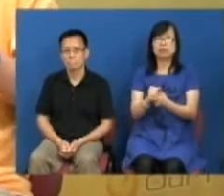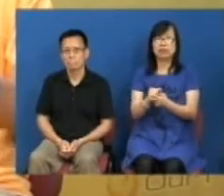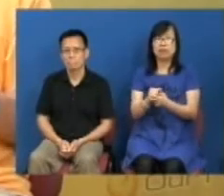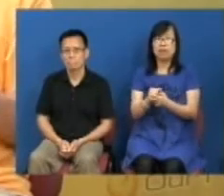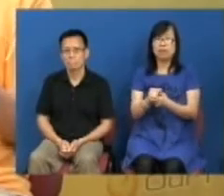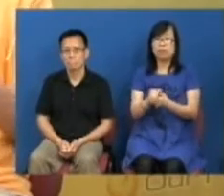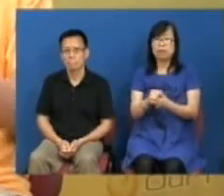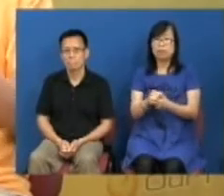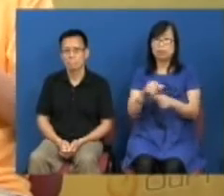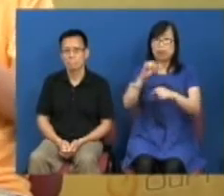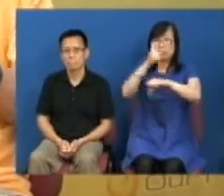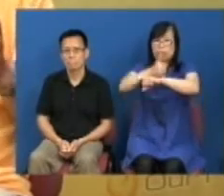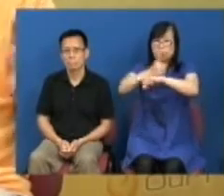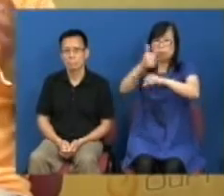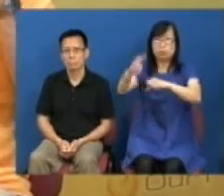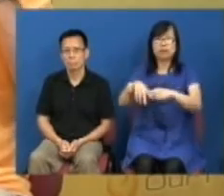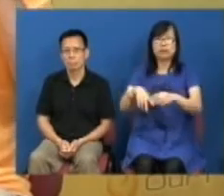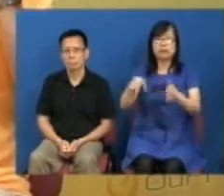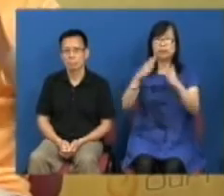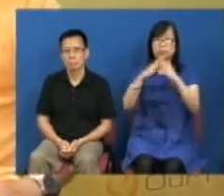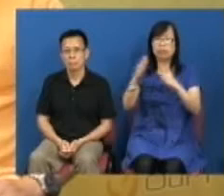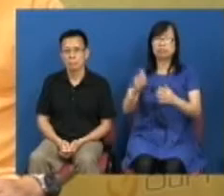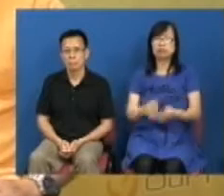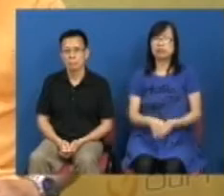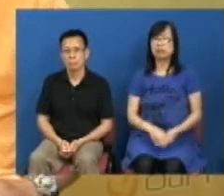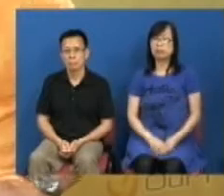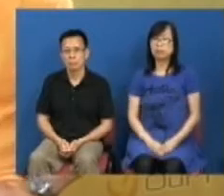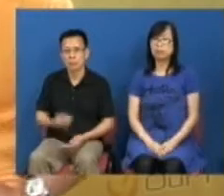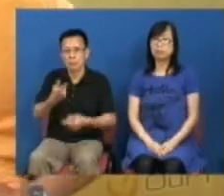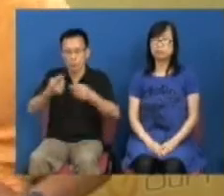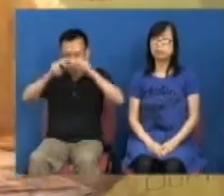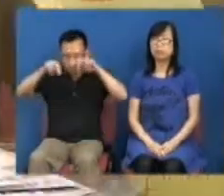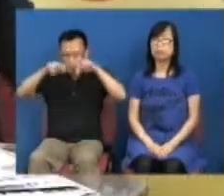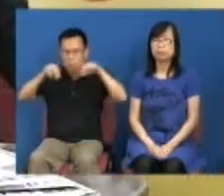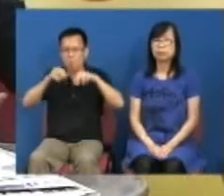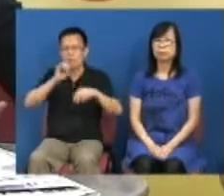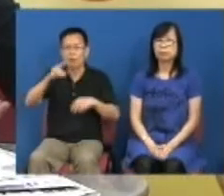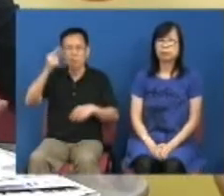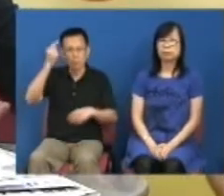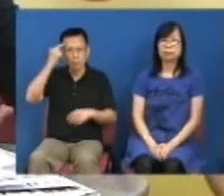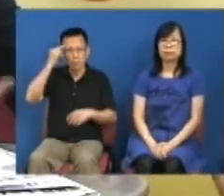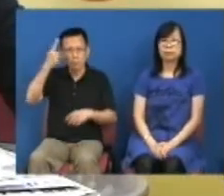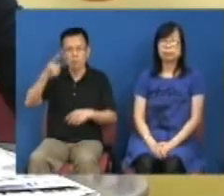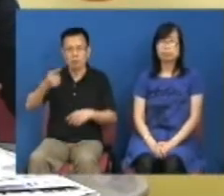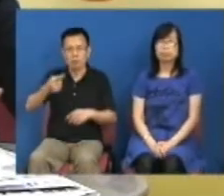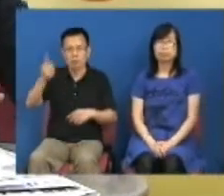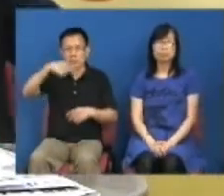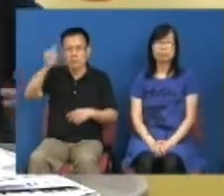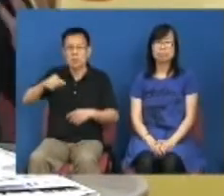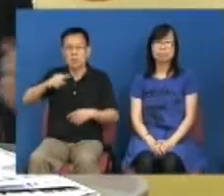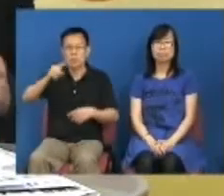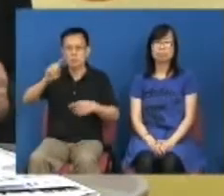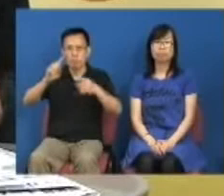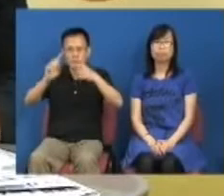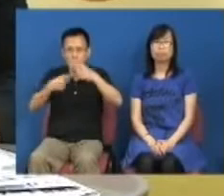是很大的落差是一个令到香港而且调查就告诉我们我们香港这千万富翁民还是百万富翁民又